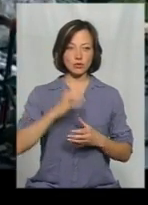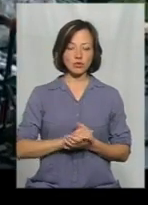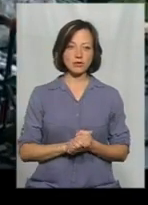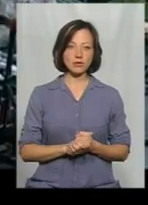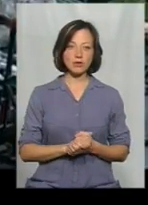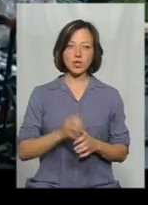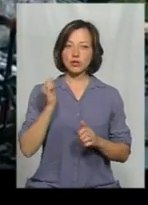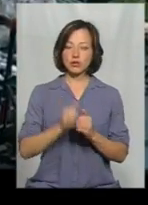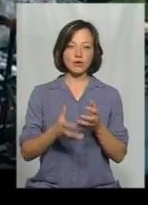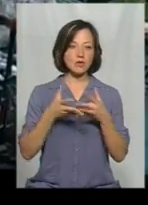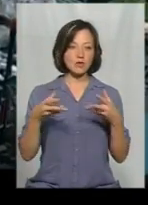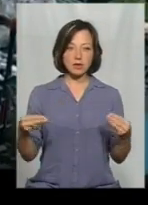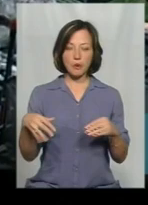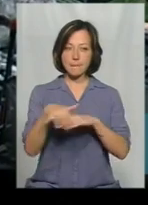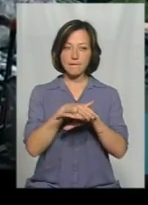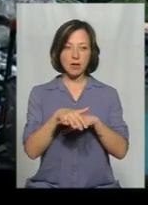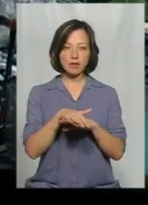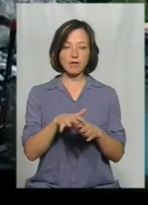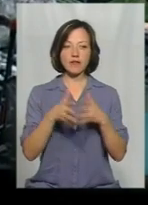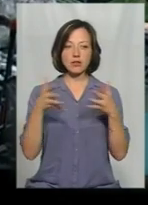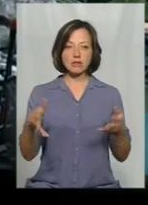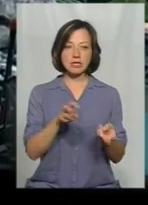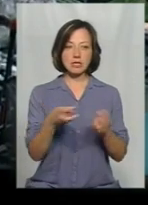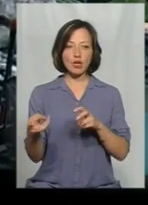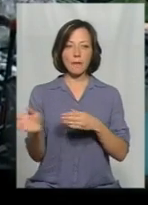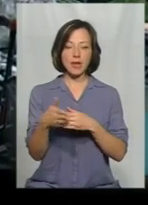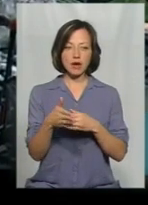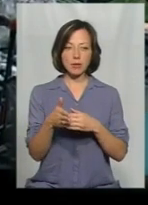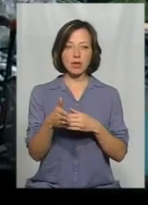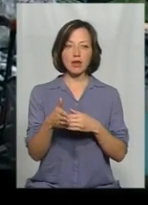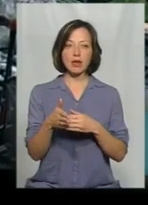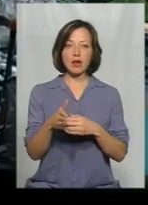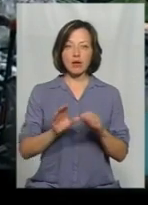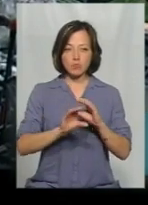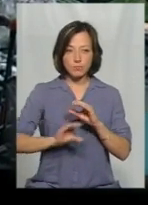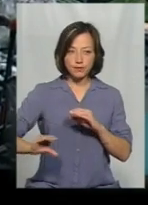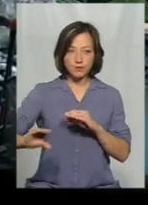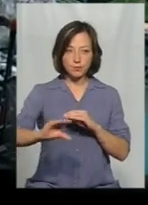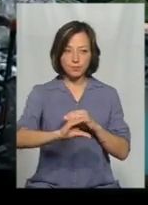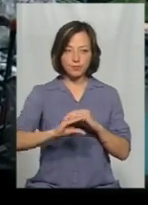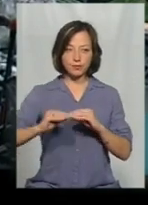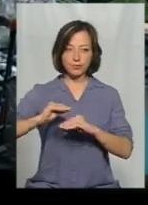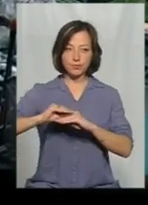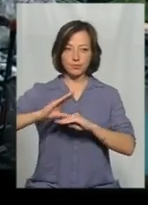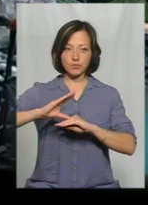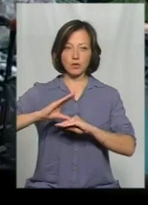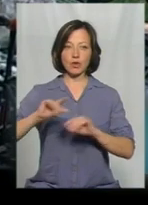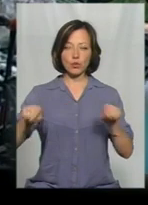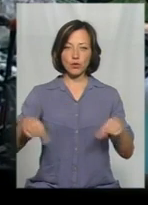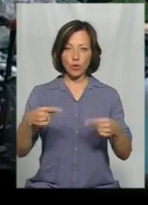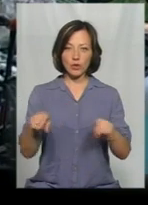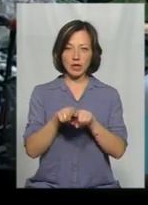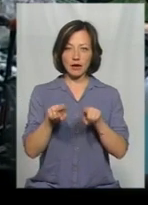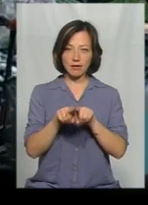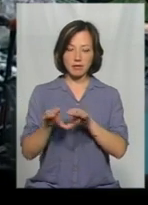Щовесни масова величезна загибель риби. Збирається доні відкладення, вони з часом накопичуються. Вони утворюють такі